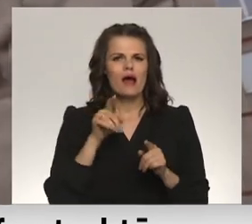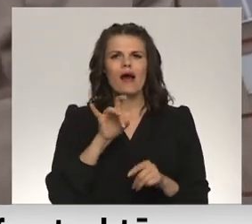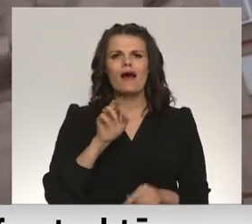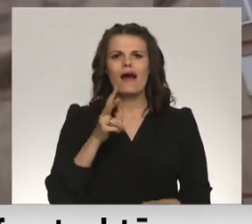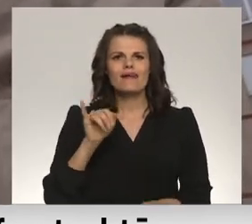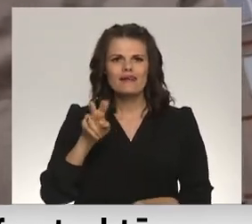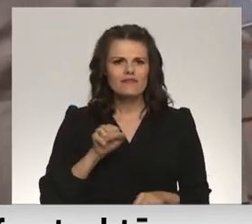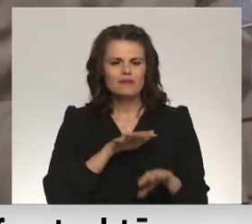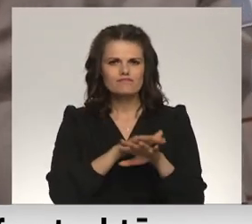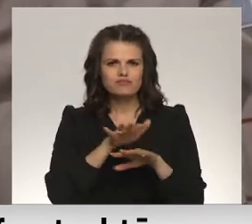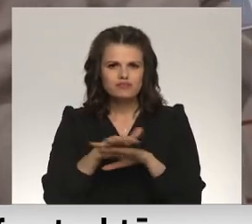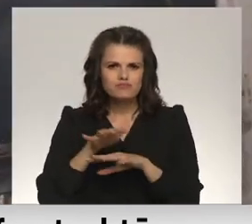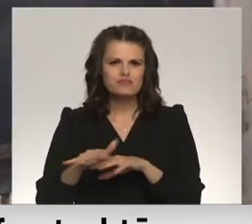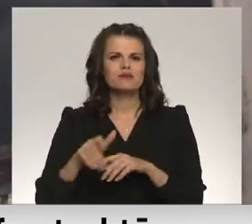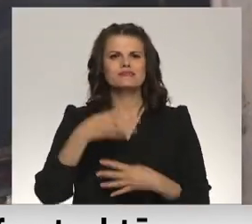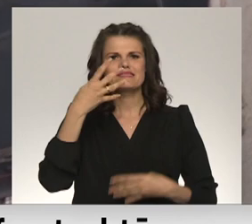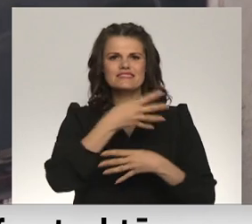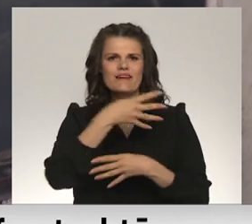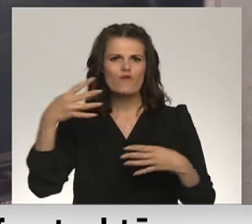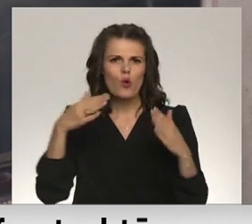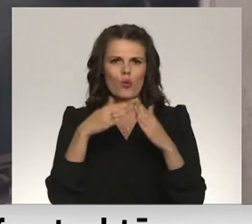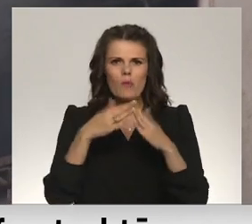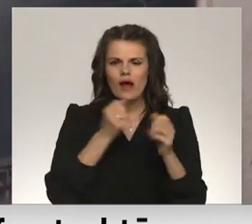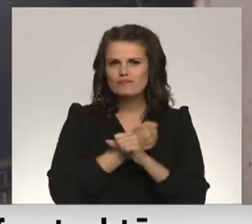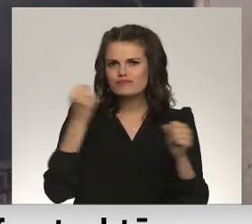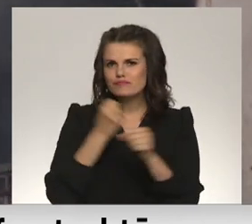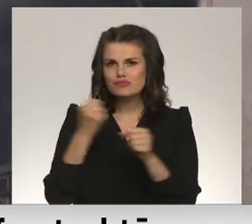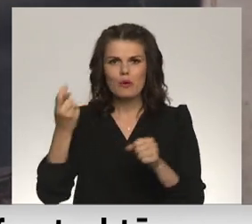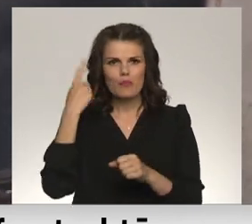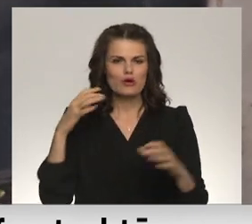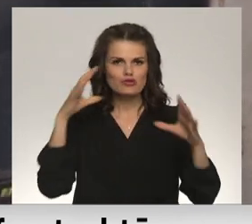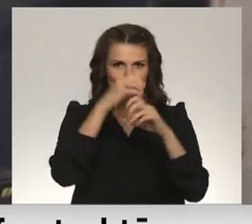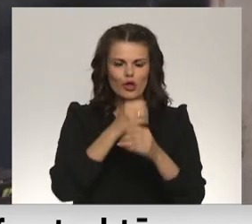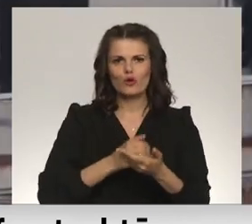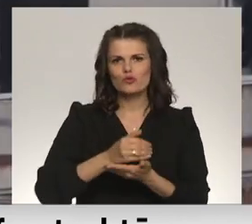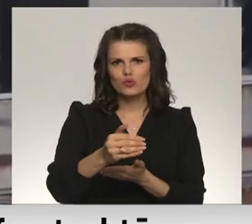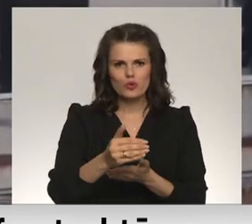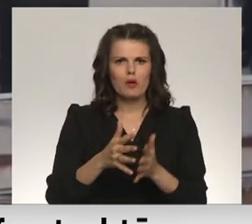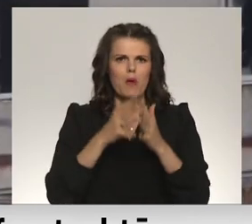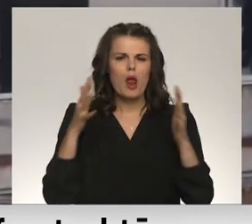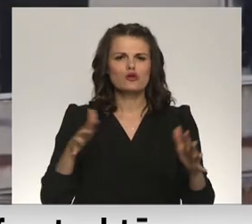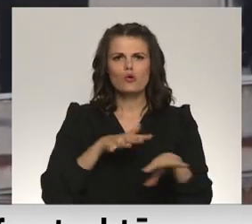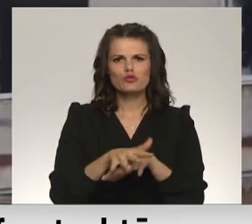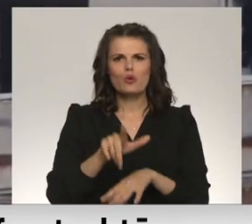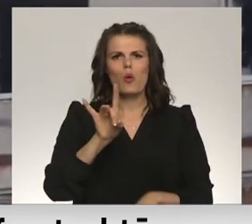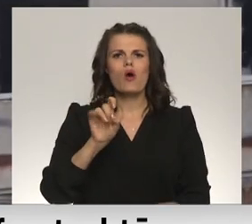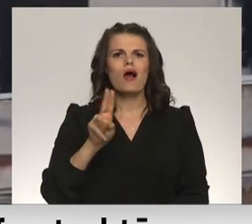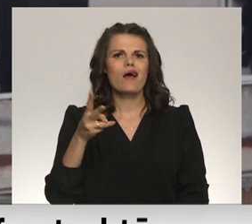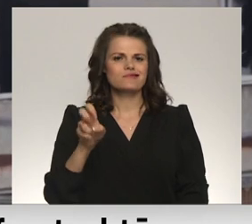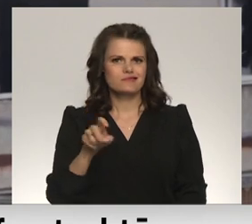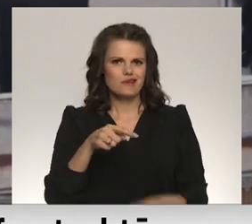pilsētas dzīvojumos rajonus. Pagājušajā naktī turpinājušies plaši uzbrukumi visam Luhanskas apgabalam, vēsta vietējā